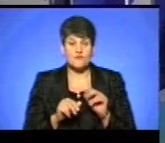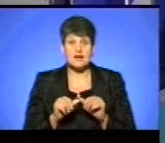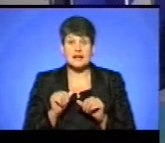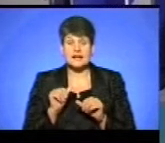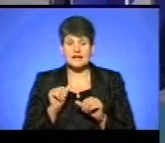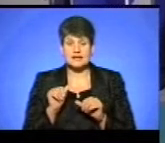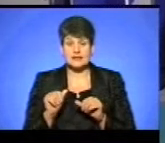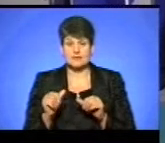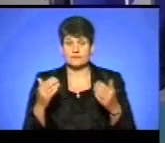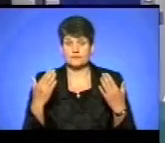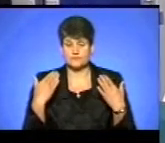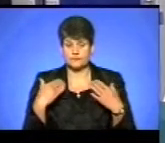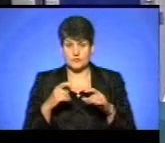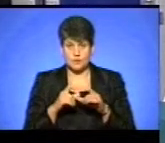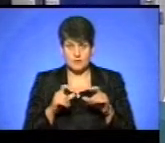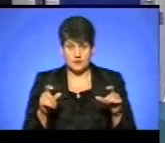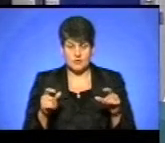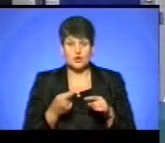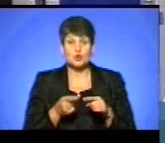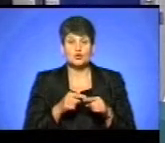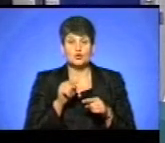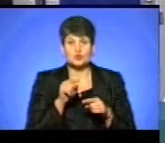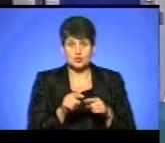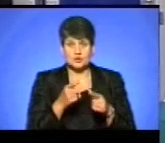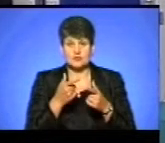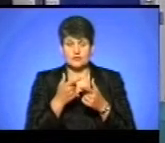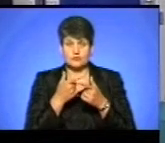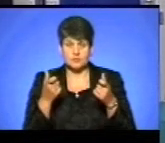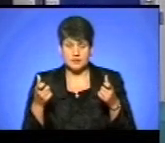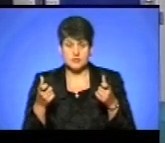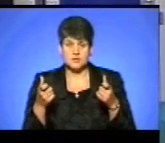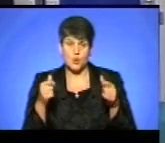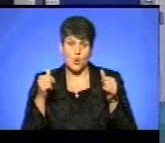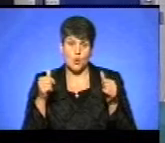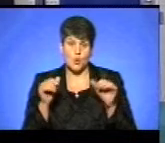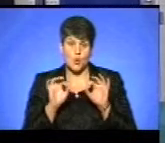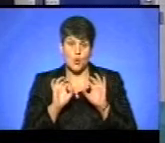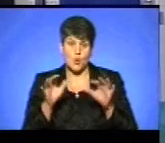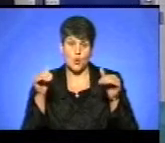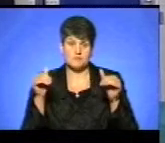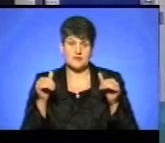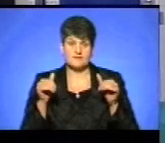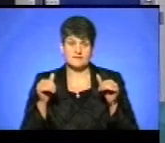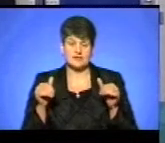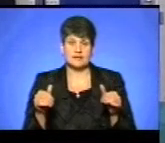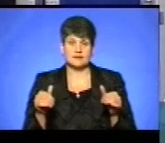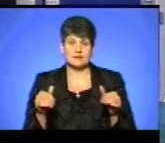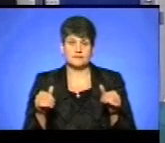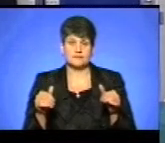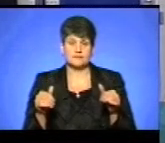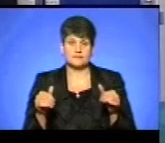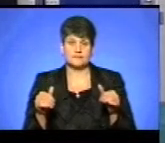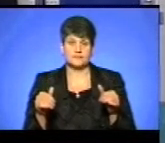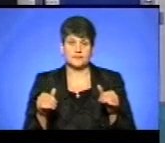рекреаційних об'єктів, цю інформацію об'явили посипану психотропними речовинами, всюди